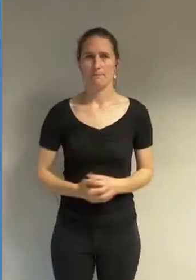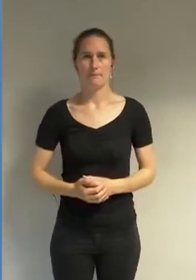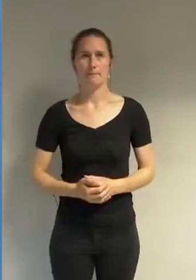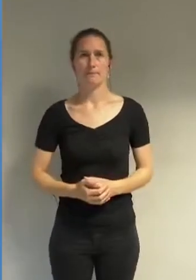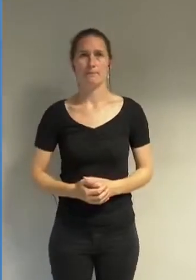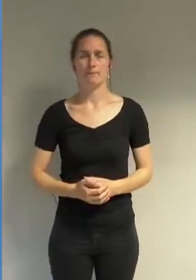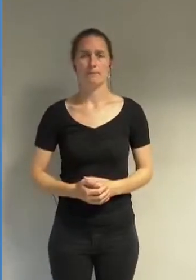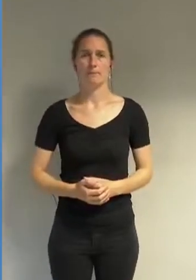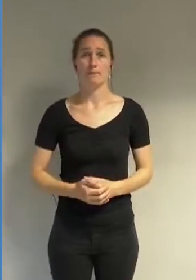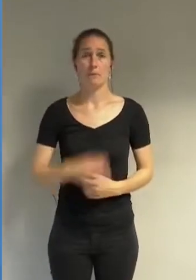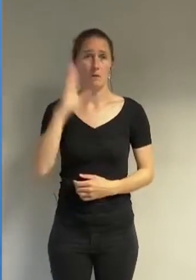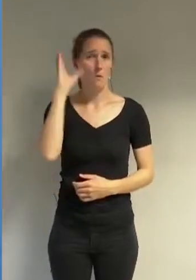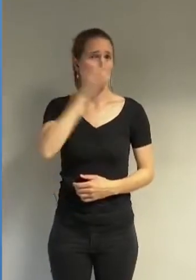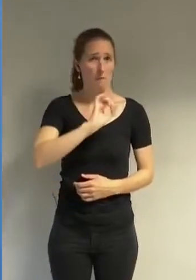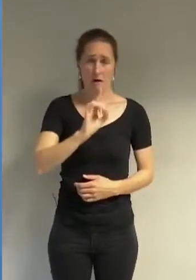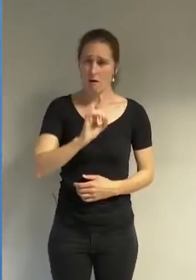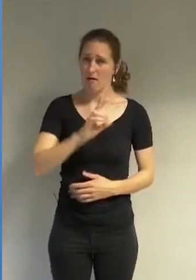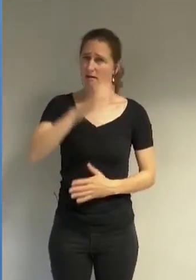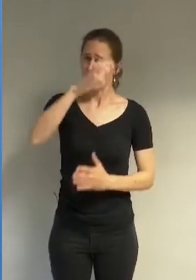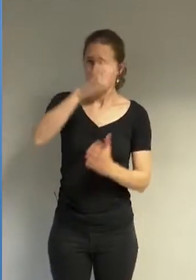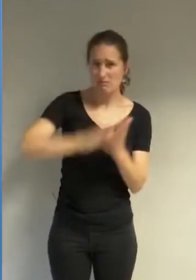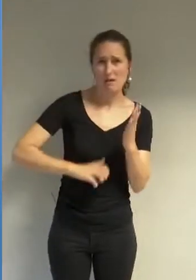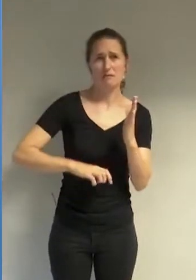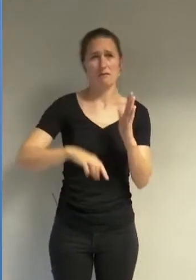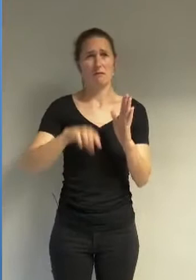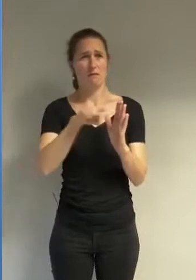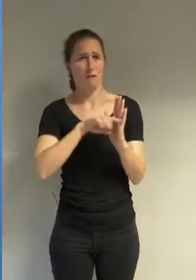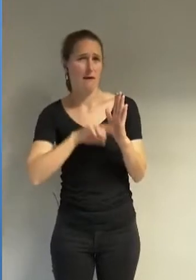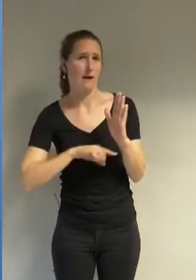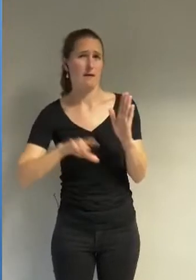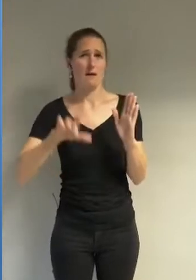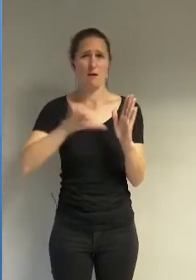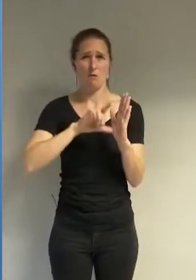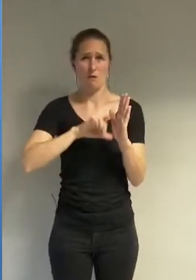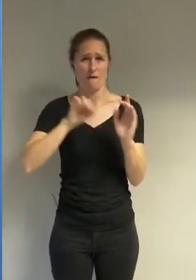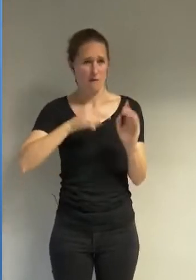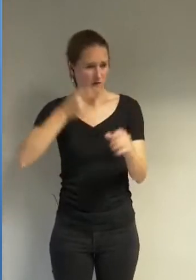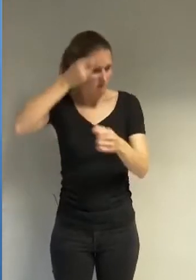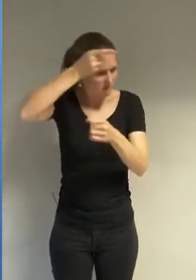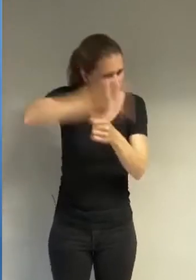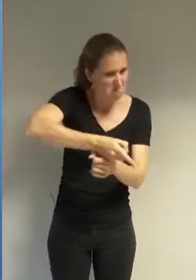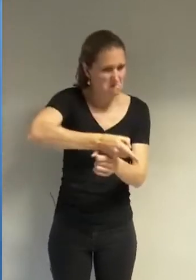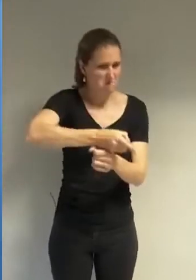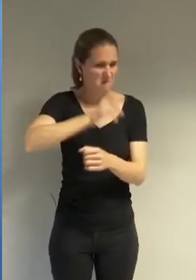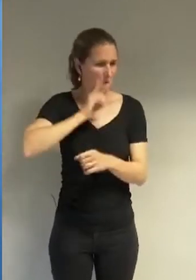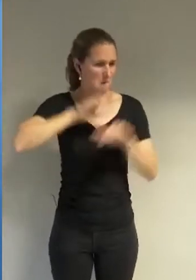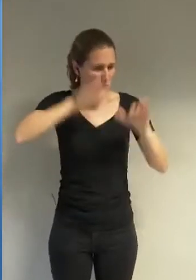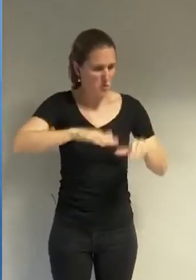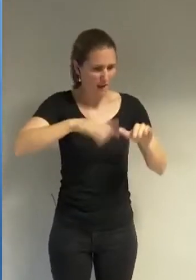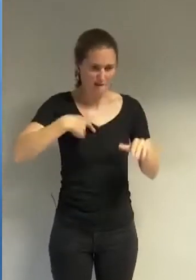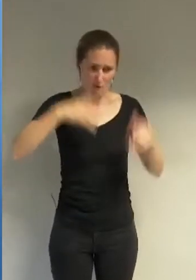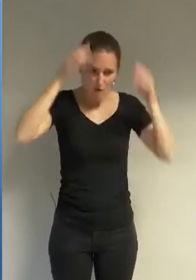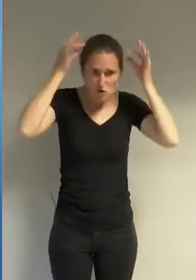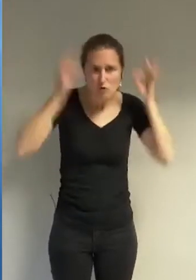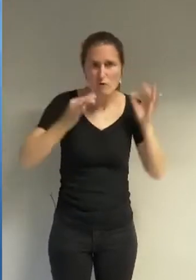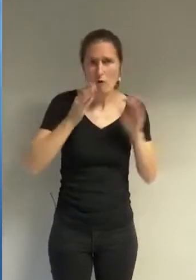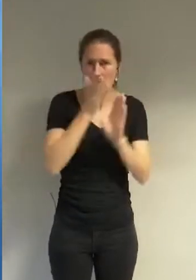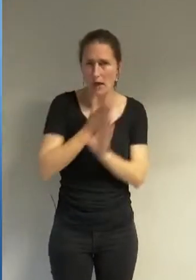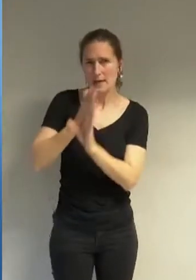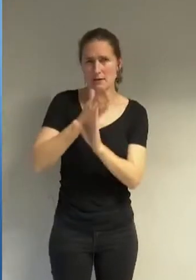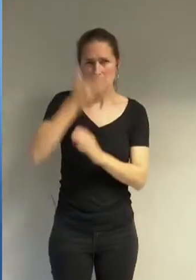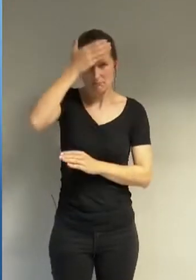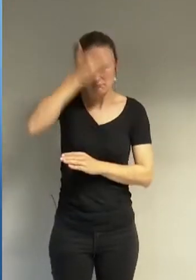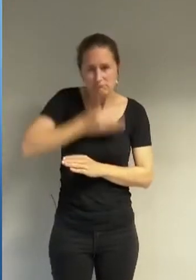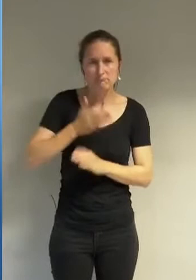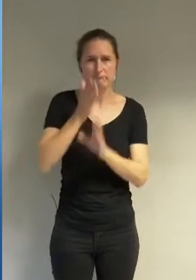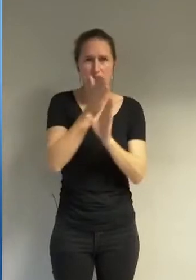rien aucun texte aucune règle ne contraint les femmes de confession musulmane à dissimuler leurs cheveux leur visage ou leur